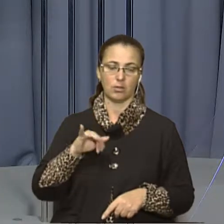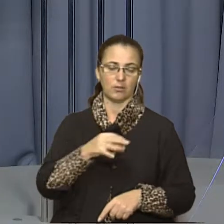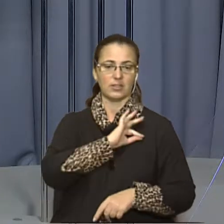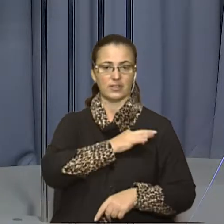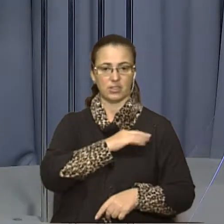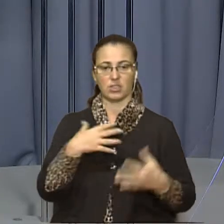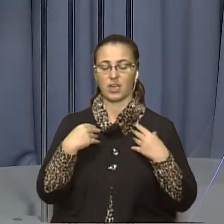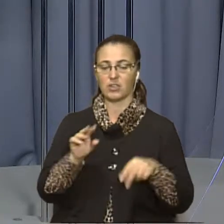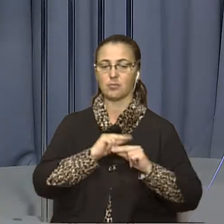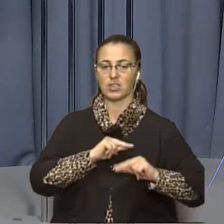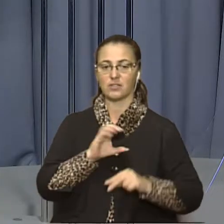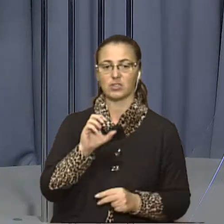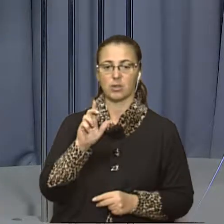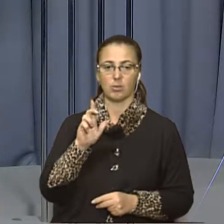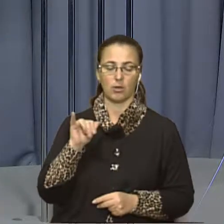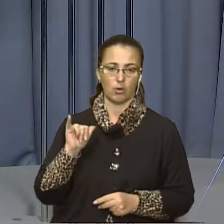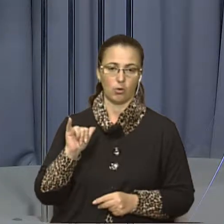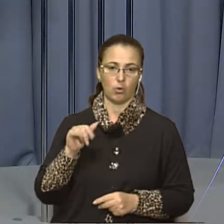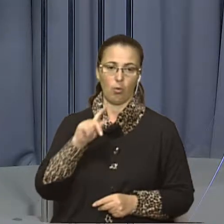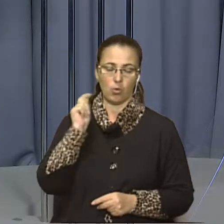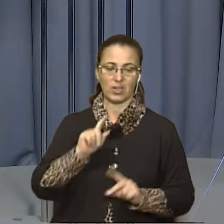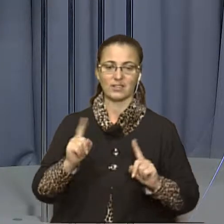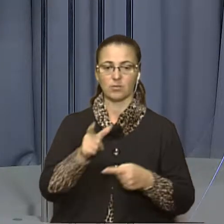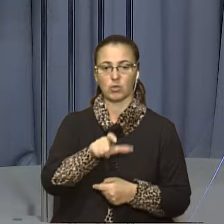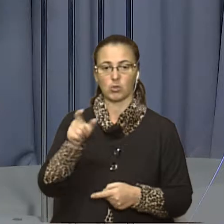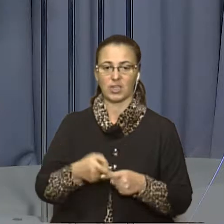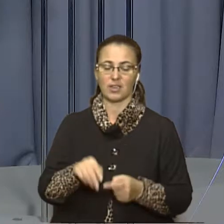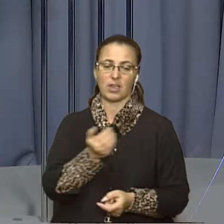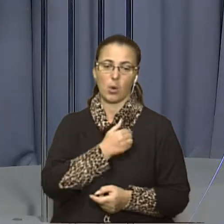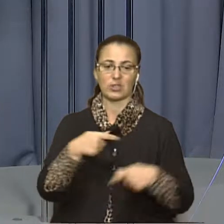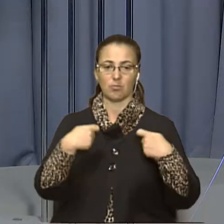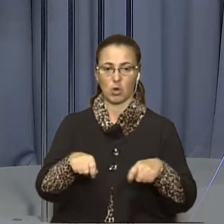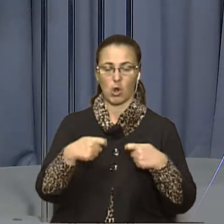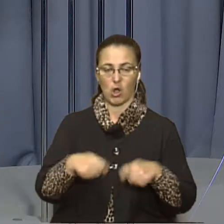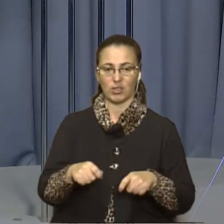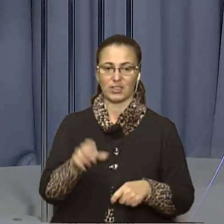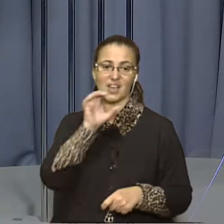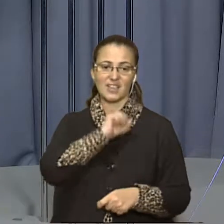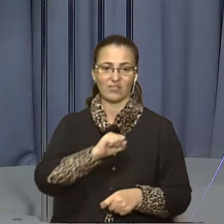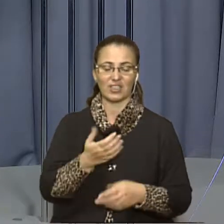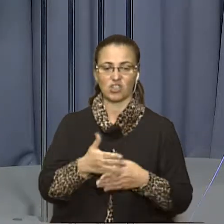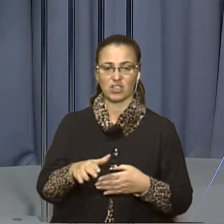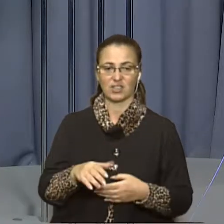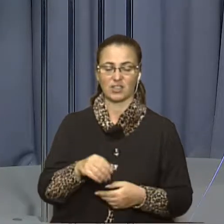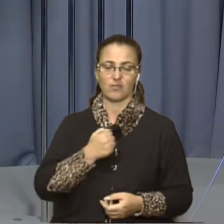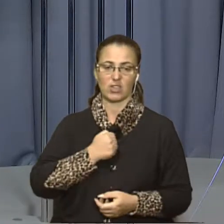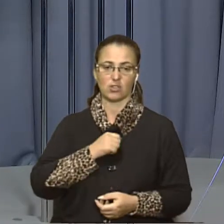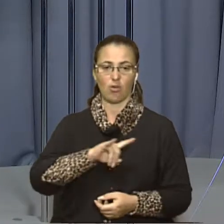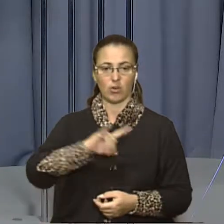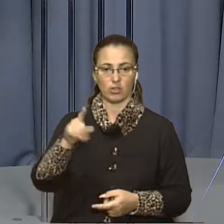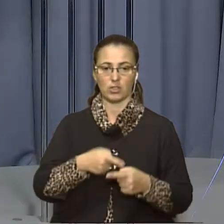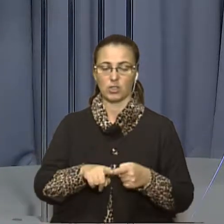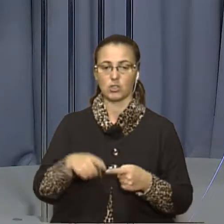Львівщині працівники Служби безпеки України затримали людей, які хотіли продати викрадені частини військового літака. Цю інформацію